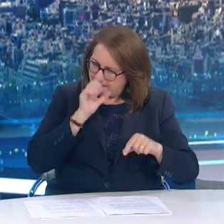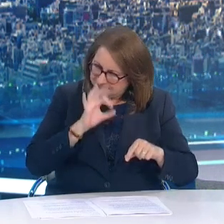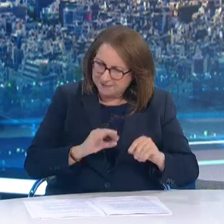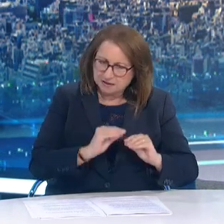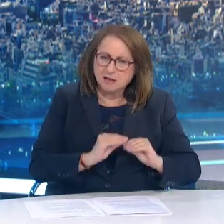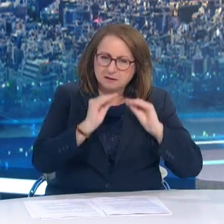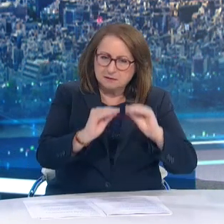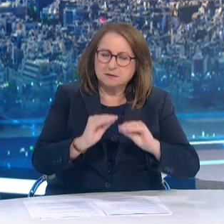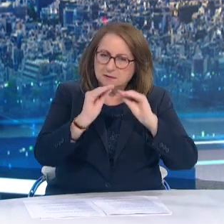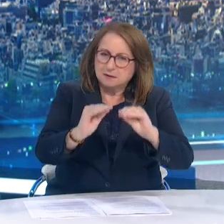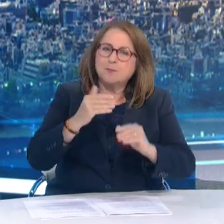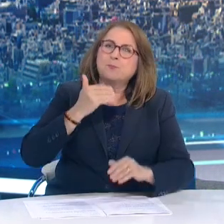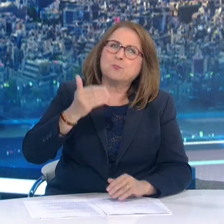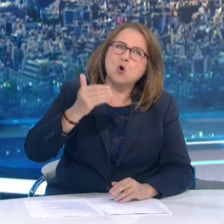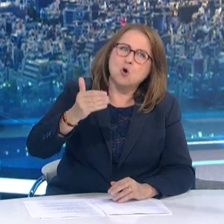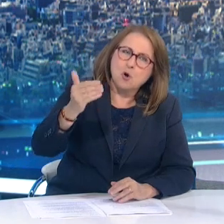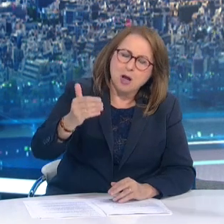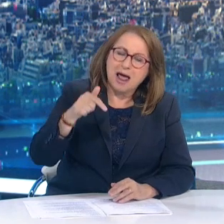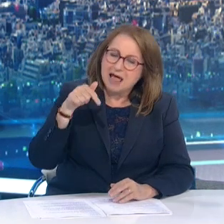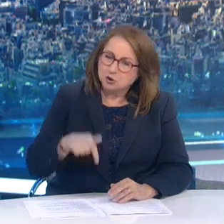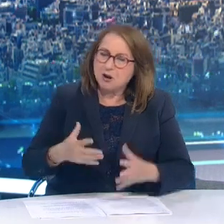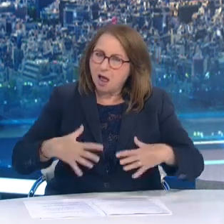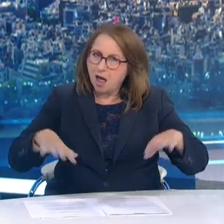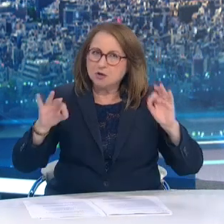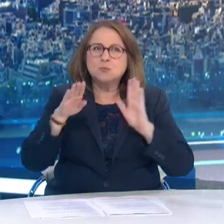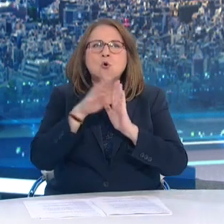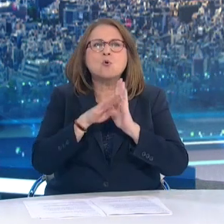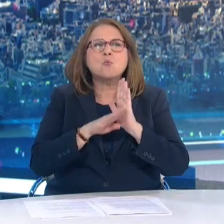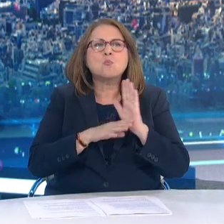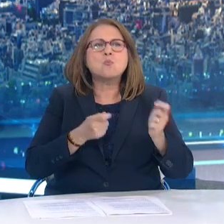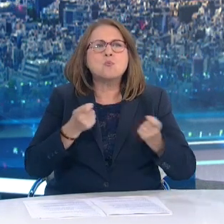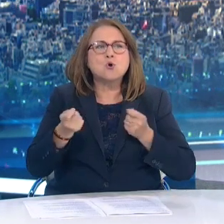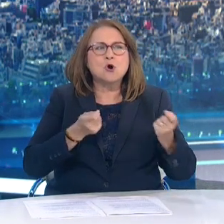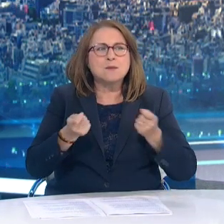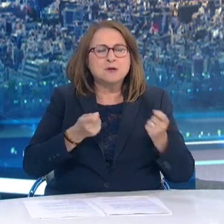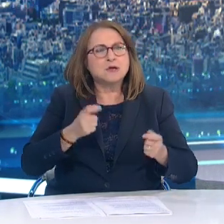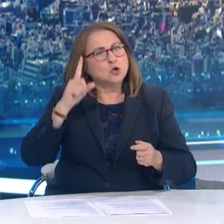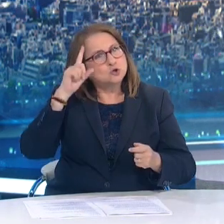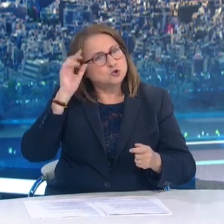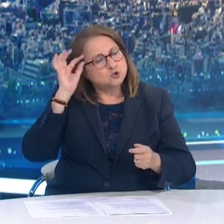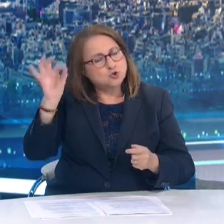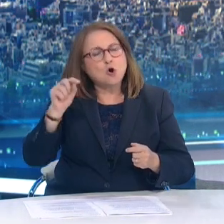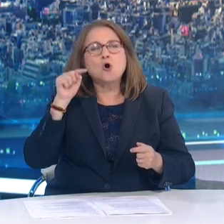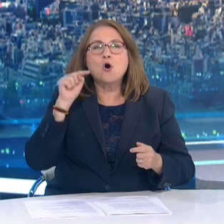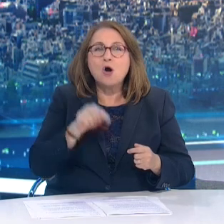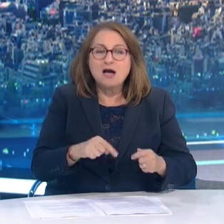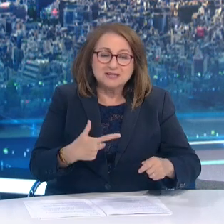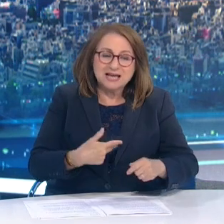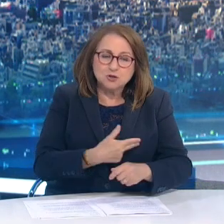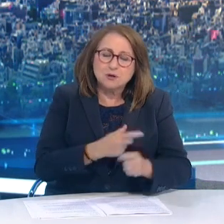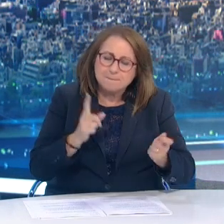ξεκινήσει υπάρχει ένας προγραμματισμός Έτσι ώστε να γίνουν αυτά τα χειρουργία Και